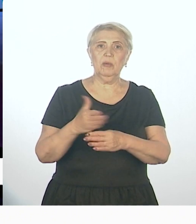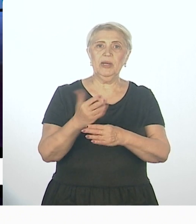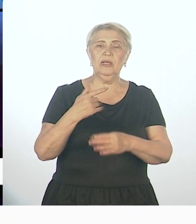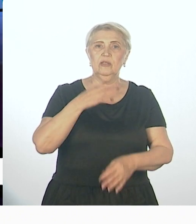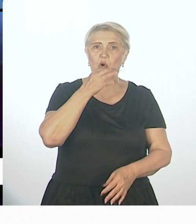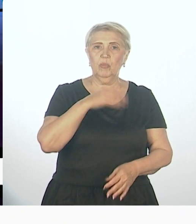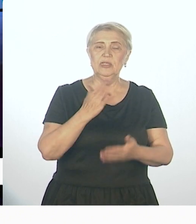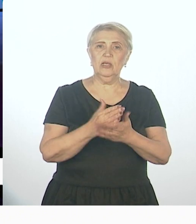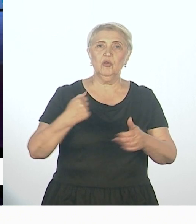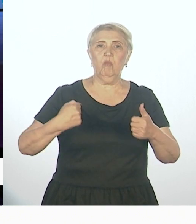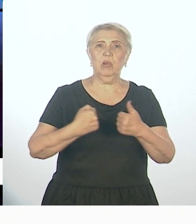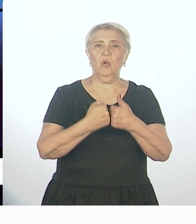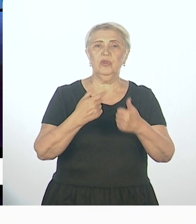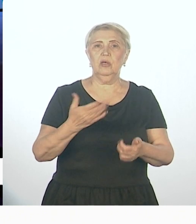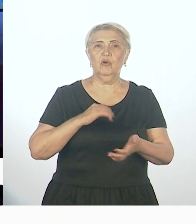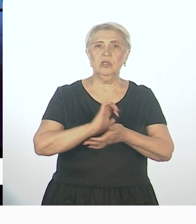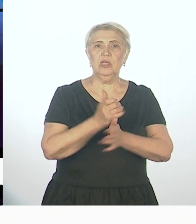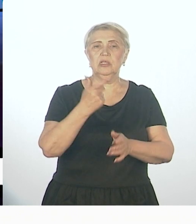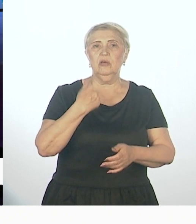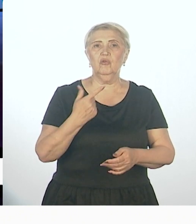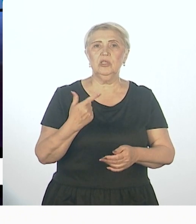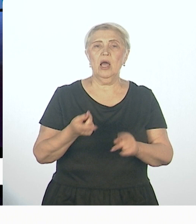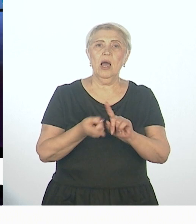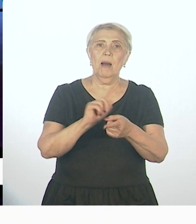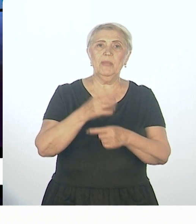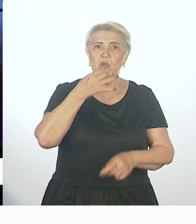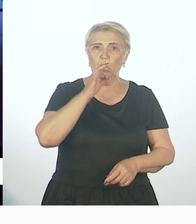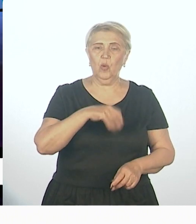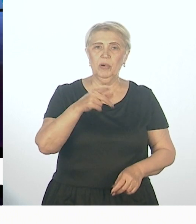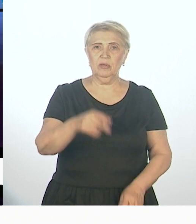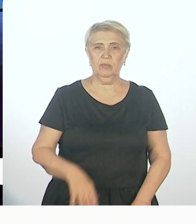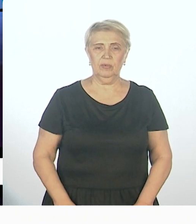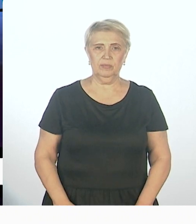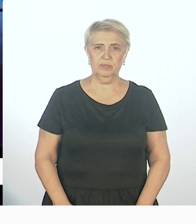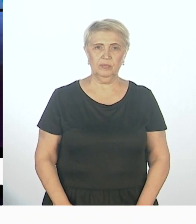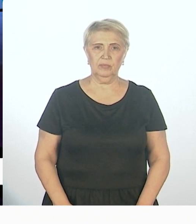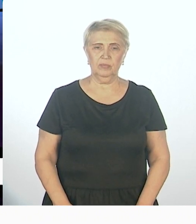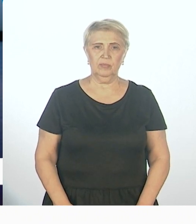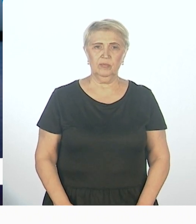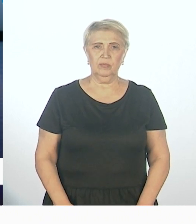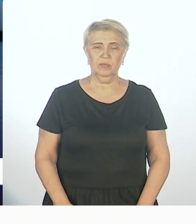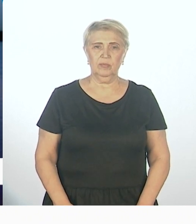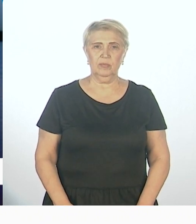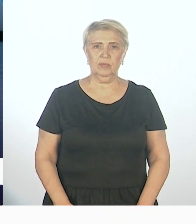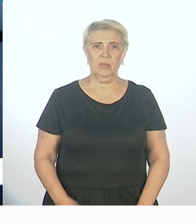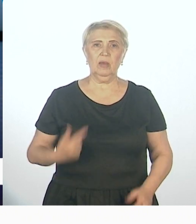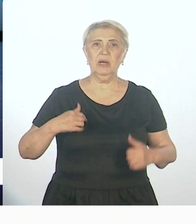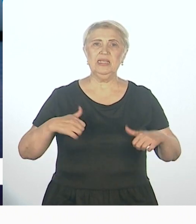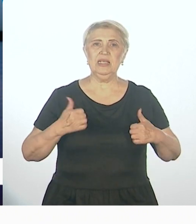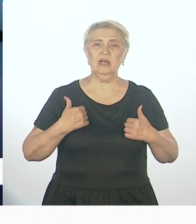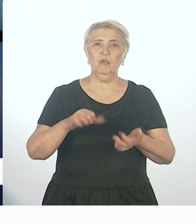взаимодействие, обмен опыта между муниципальными, краевыми учреждениями. Мы, как коммерческие организации, стараемся